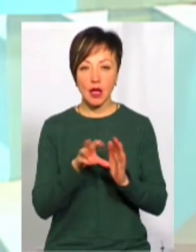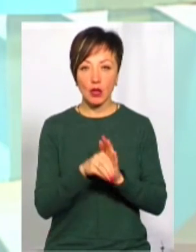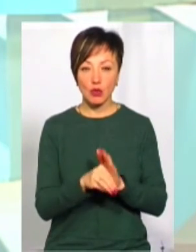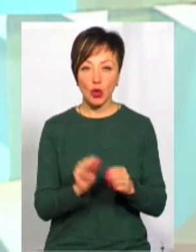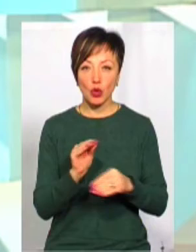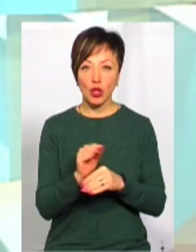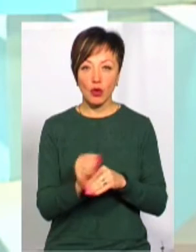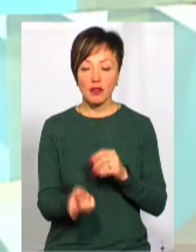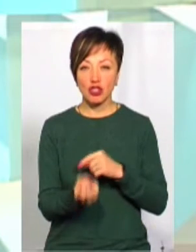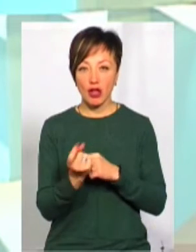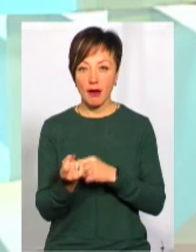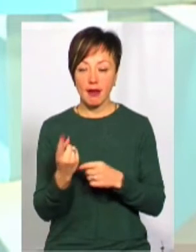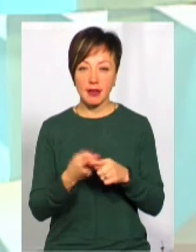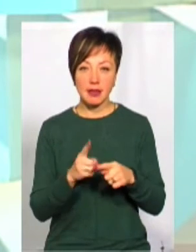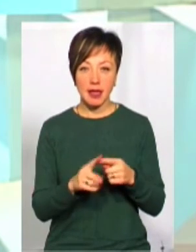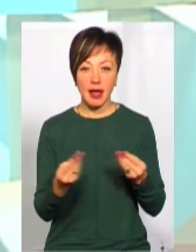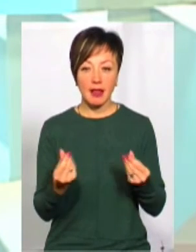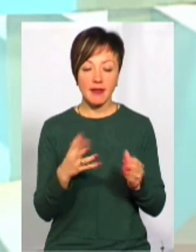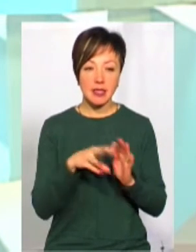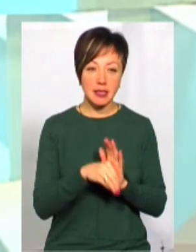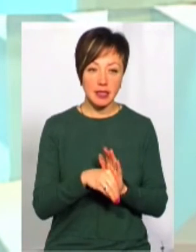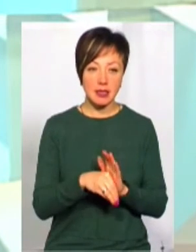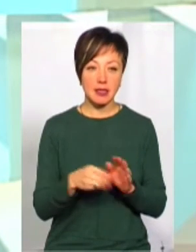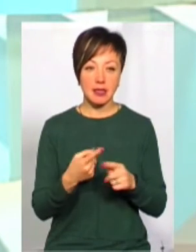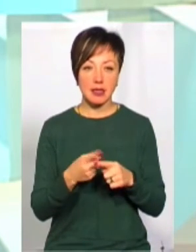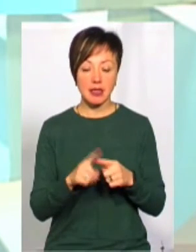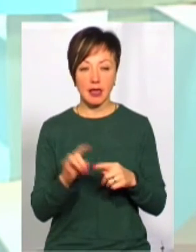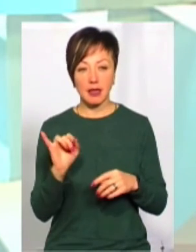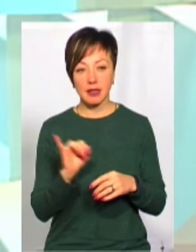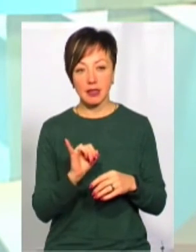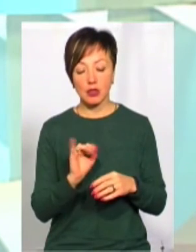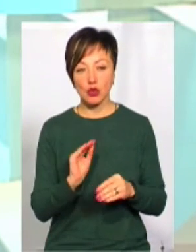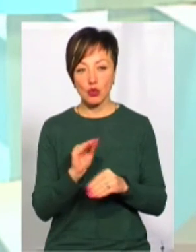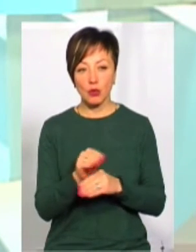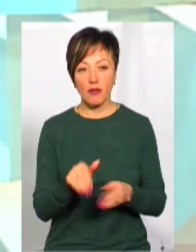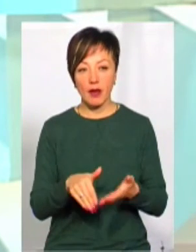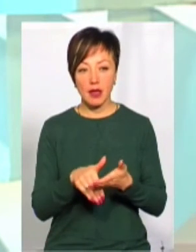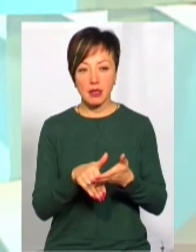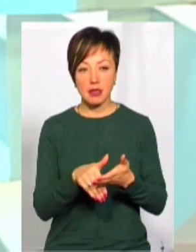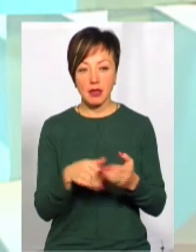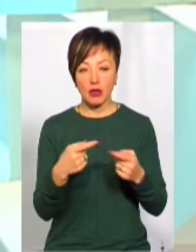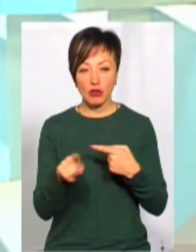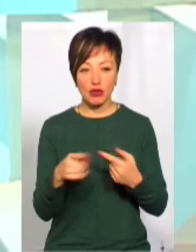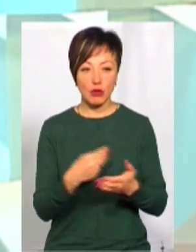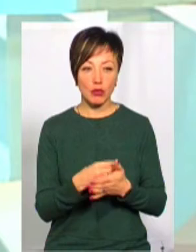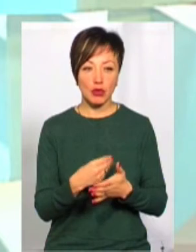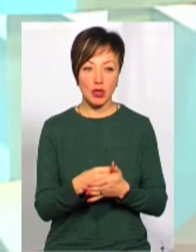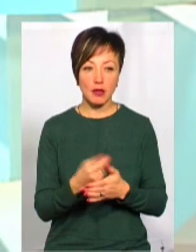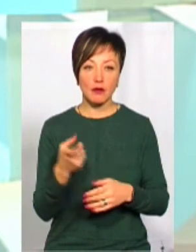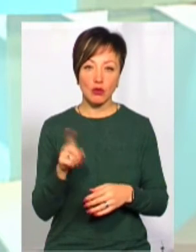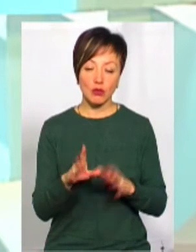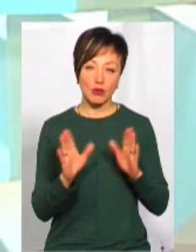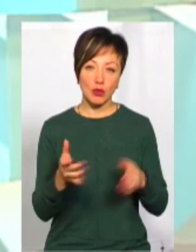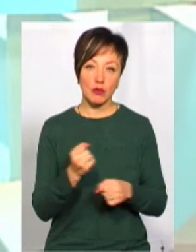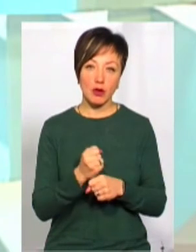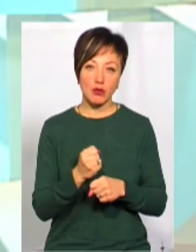додаткових джерел. Це і інвестиції, це і субвенції з інших бюджетів. Тому